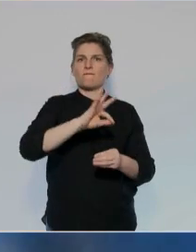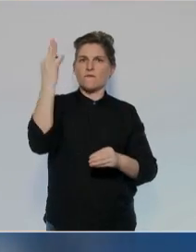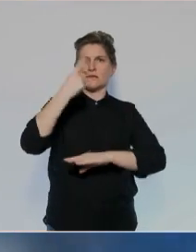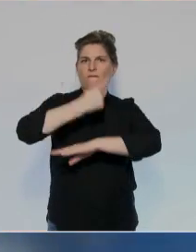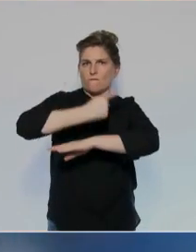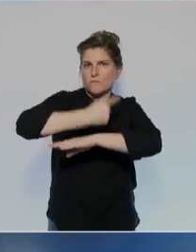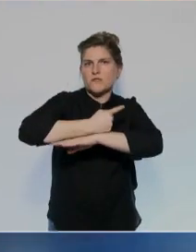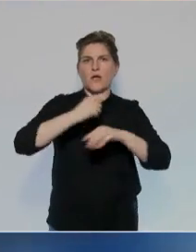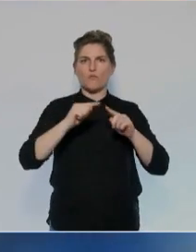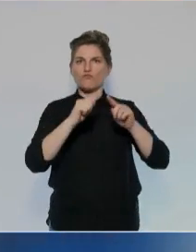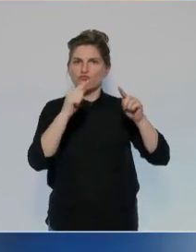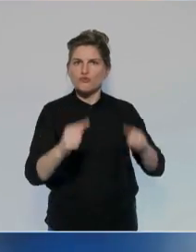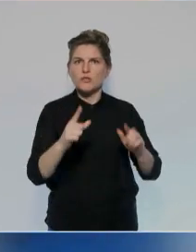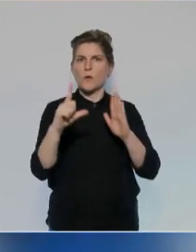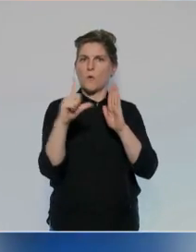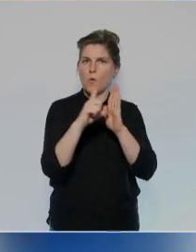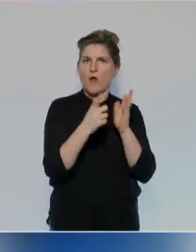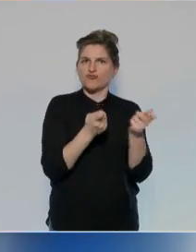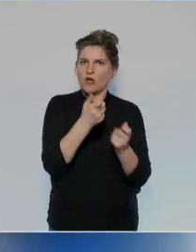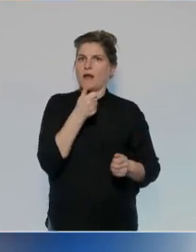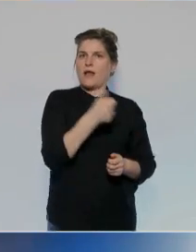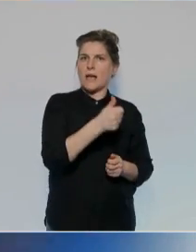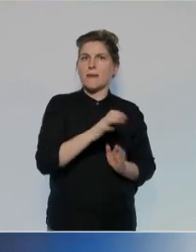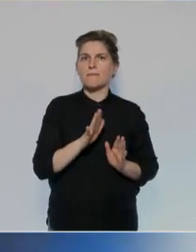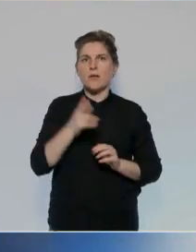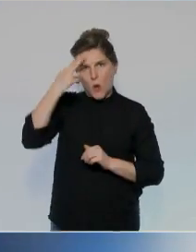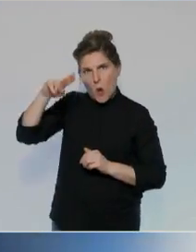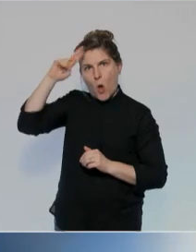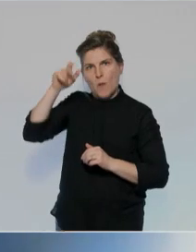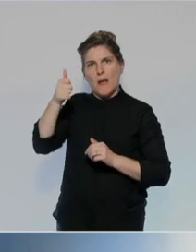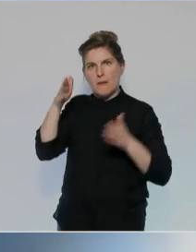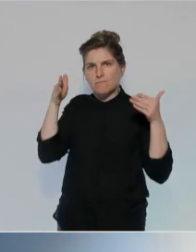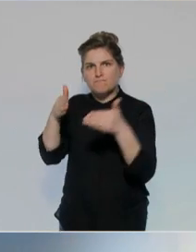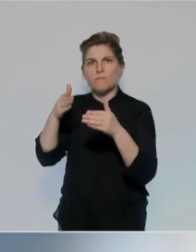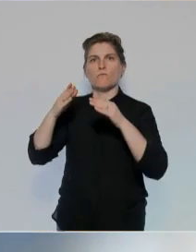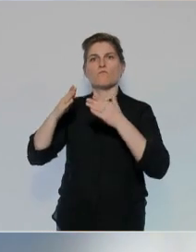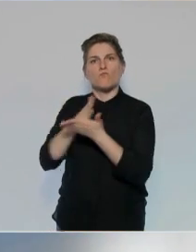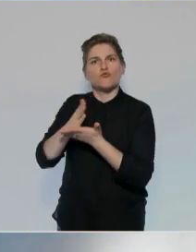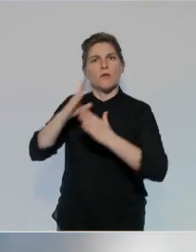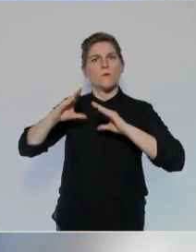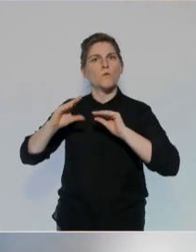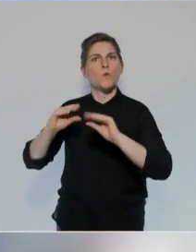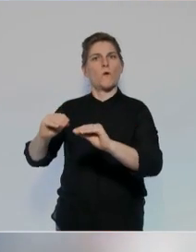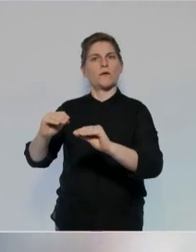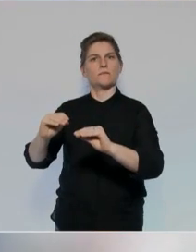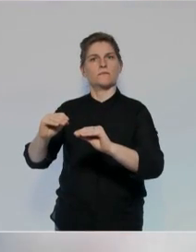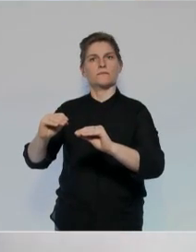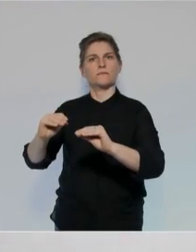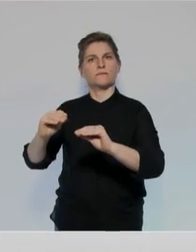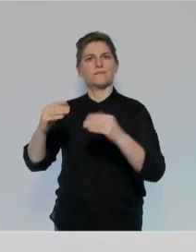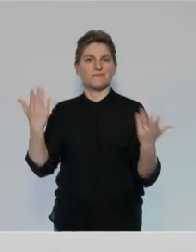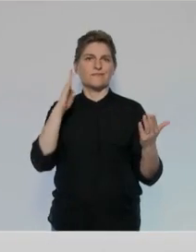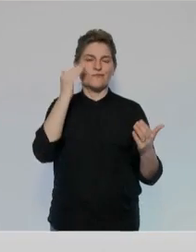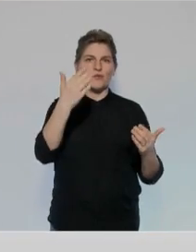frontières, de son budget et de ses lois. L'Europe, quant à elle, se concentrera sur des projets concrets. En un mot,